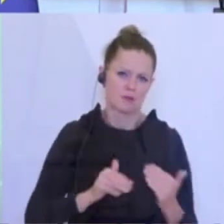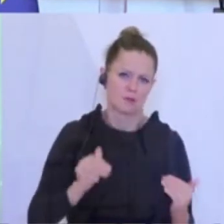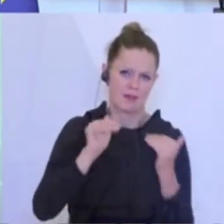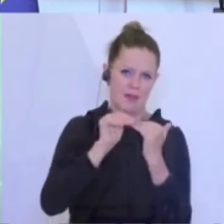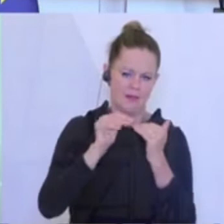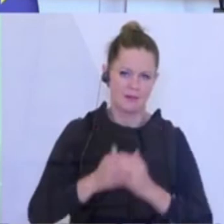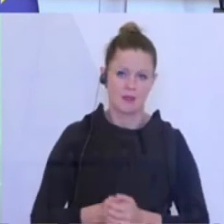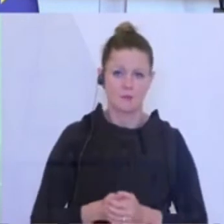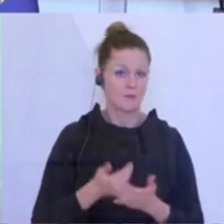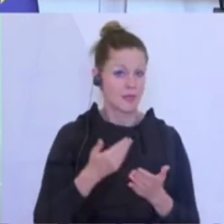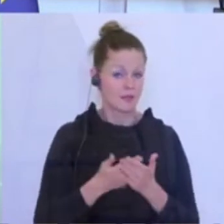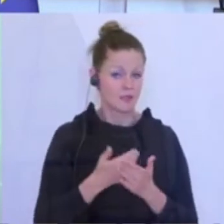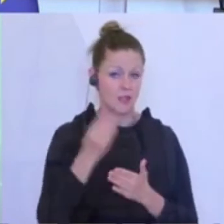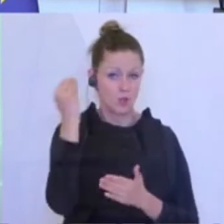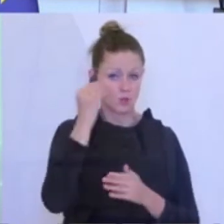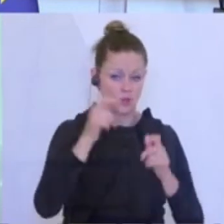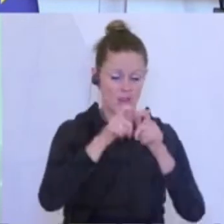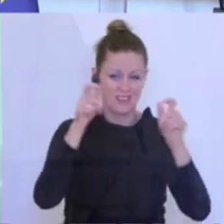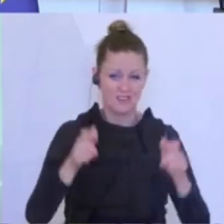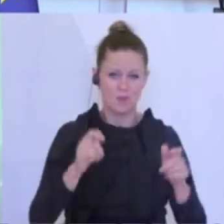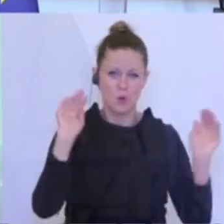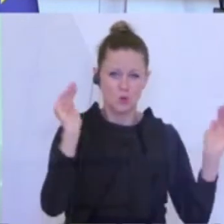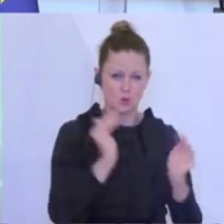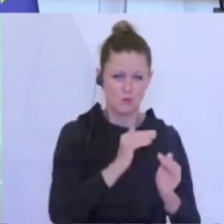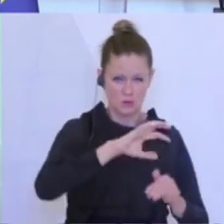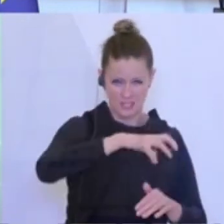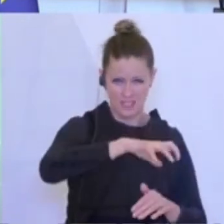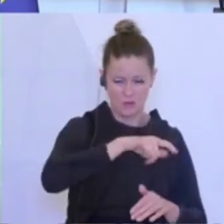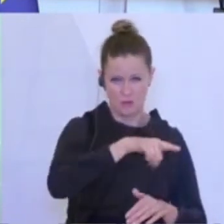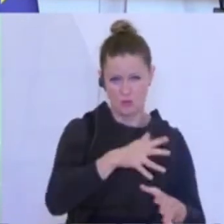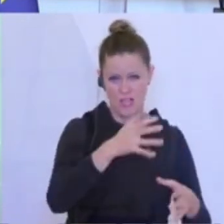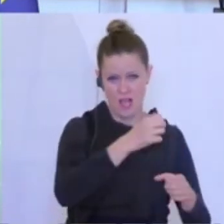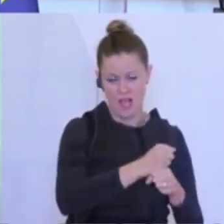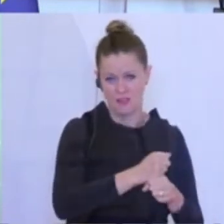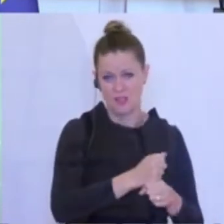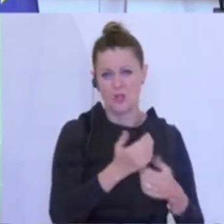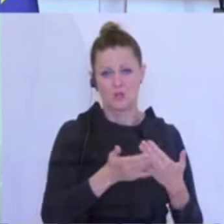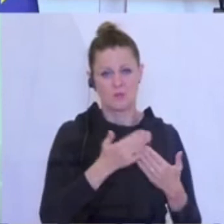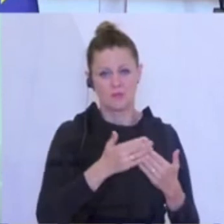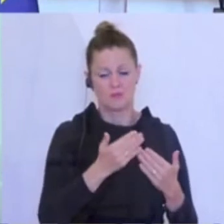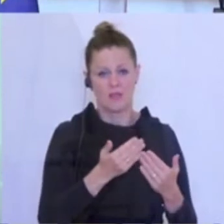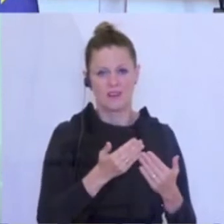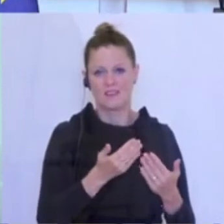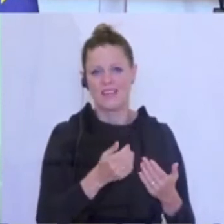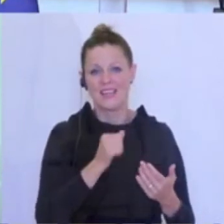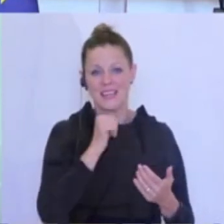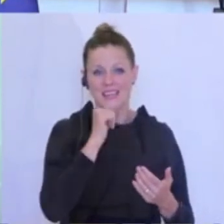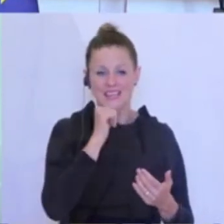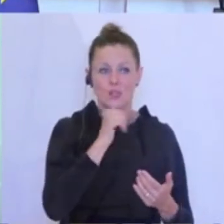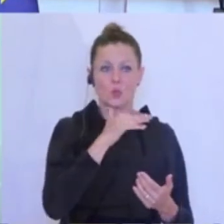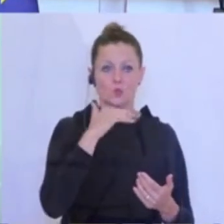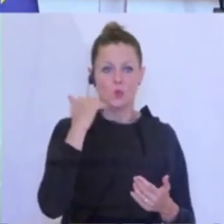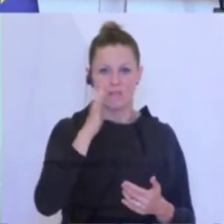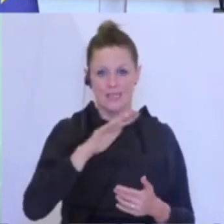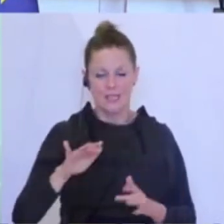die schulischen Einrichtungen auch in den Schrumpfungsregionen auch dann erhalten, wenn vielleicht die Auslastung nicht mehr so gegeben